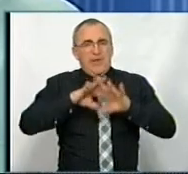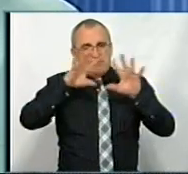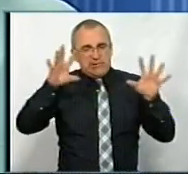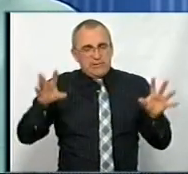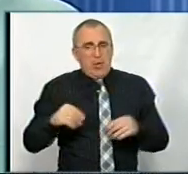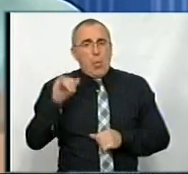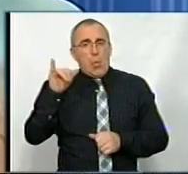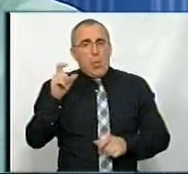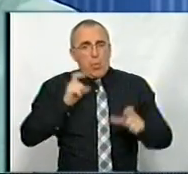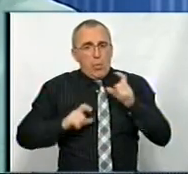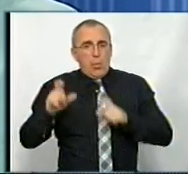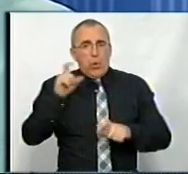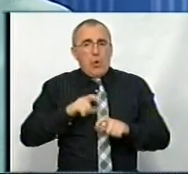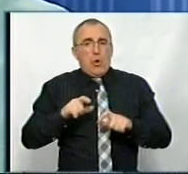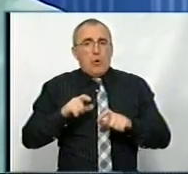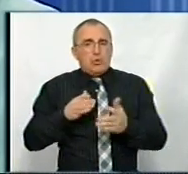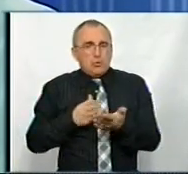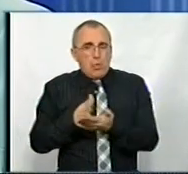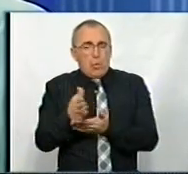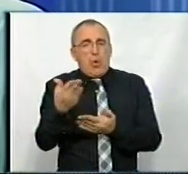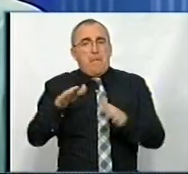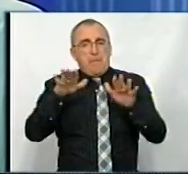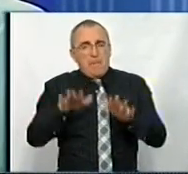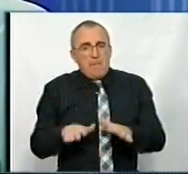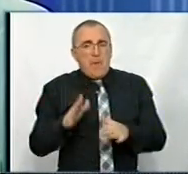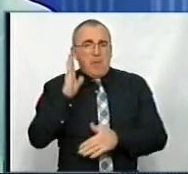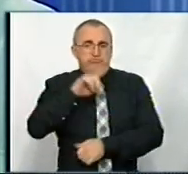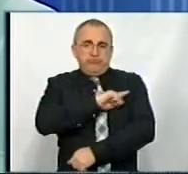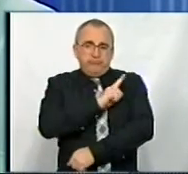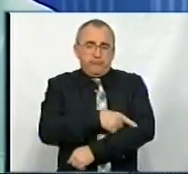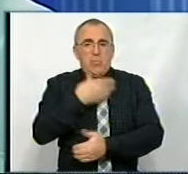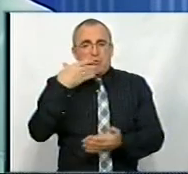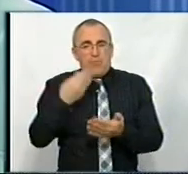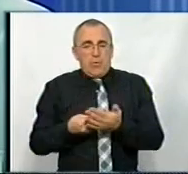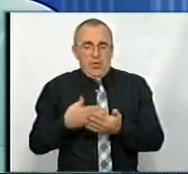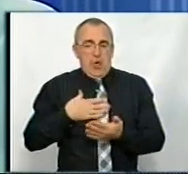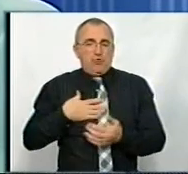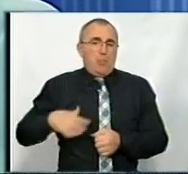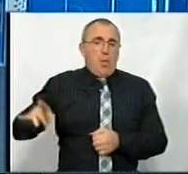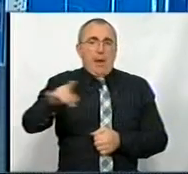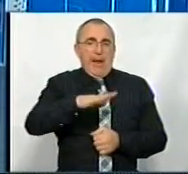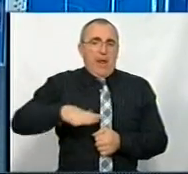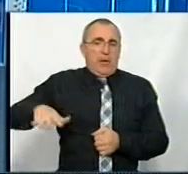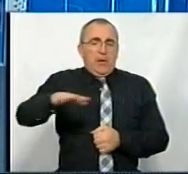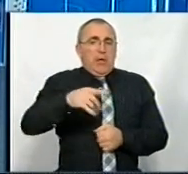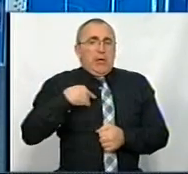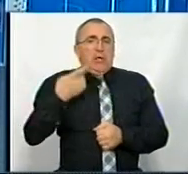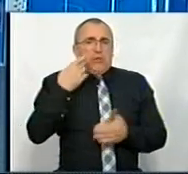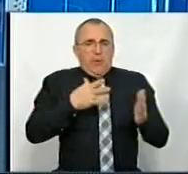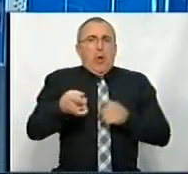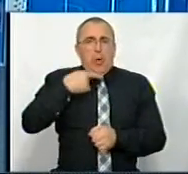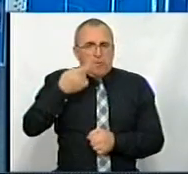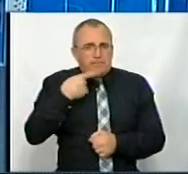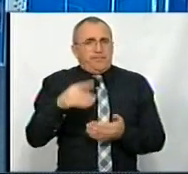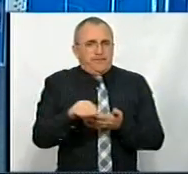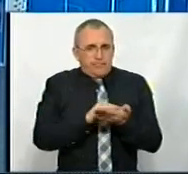університет як структура, і його місце, і потенціал у нашому регіоні? Ну, я завжди говорив, говорив,